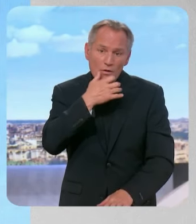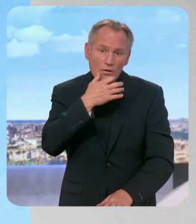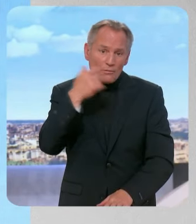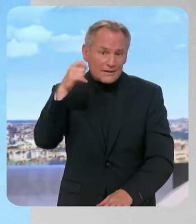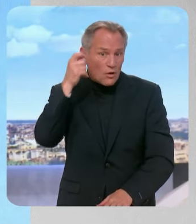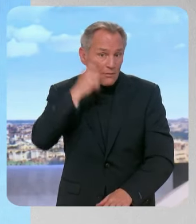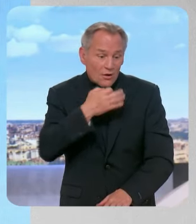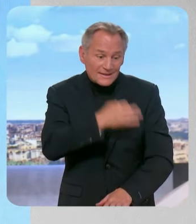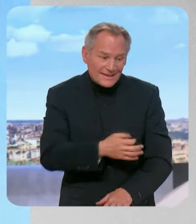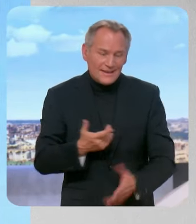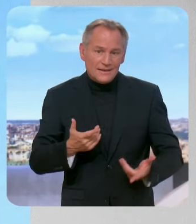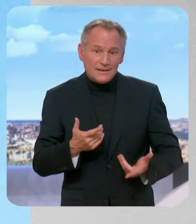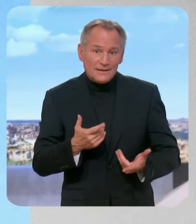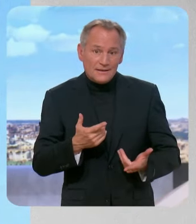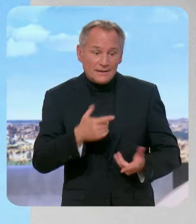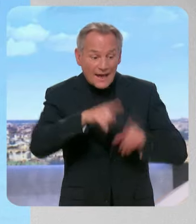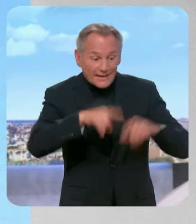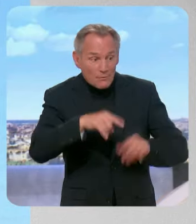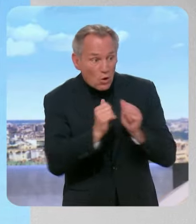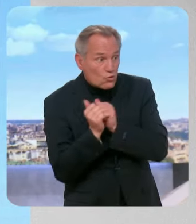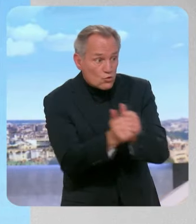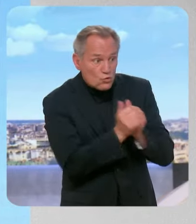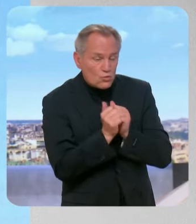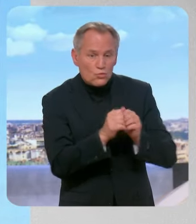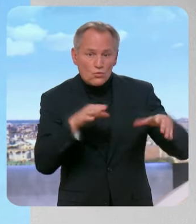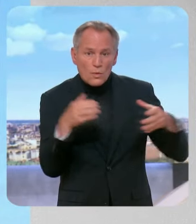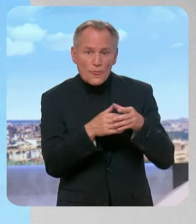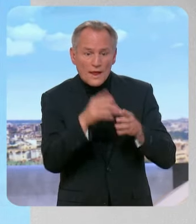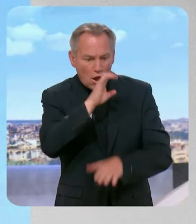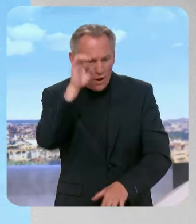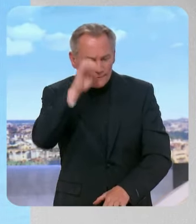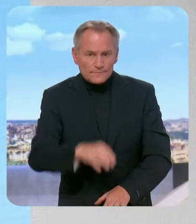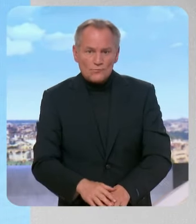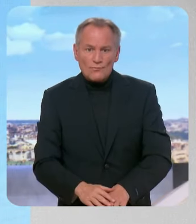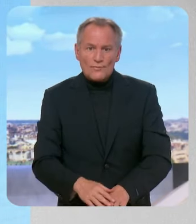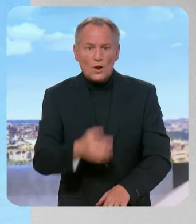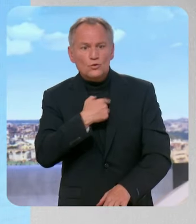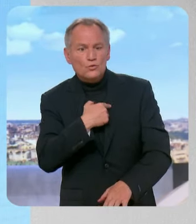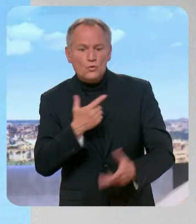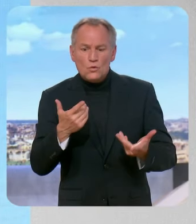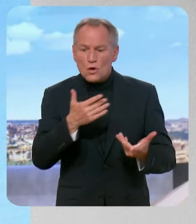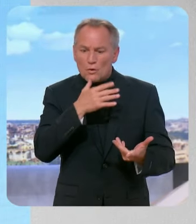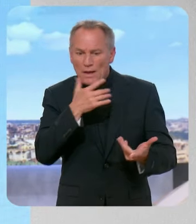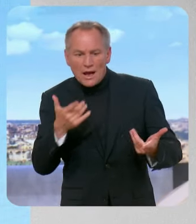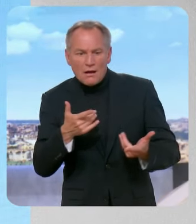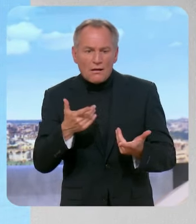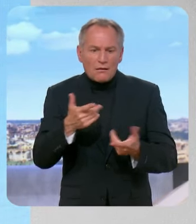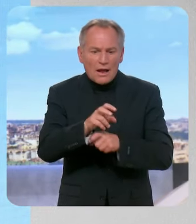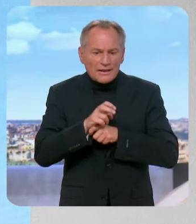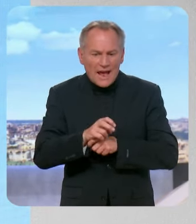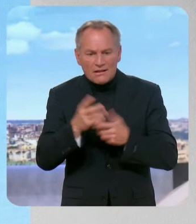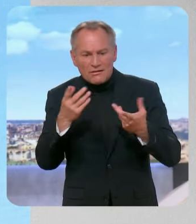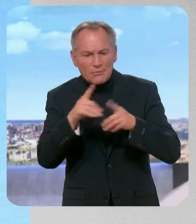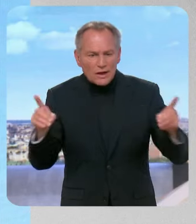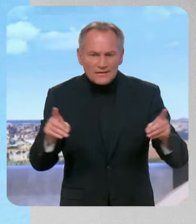ça ne dépend que de nous, c'est-à-dire c'est notre choix. On ne peut plus être les rentiers de la paix, de l'Europe et de la démocratie, il faut se battre pour la